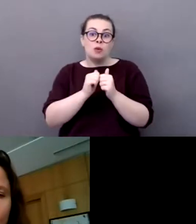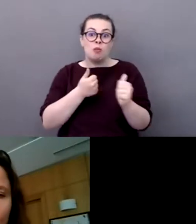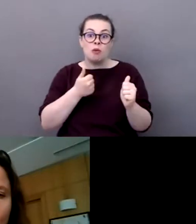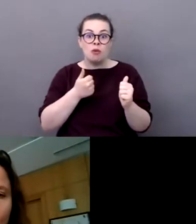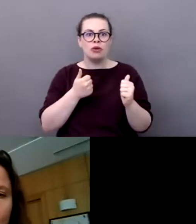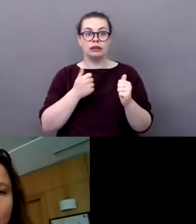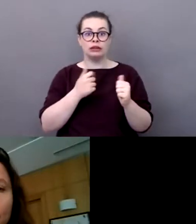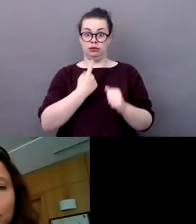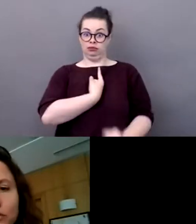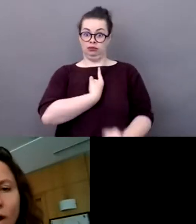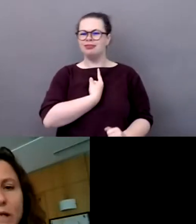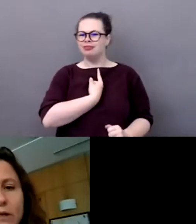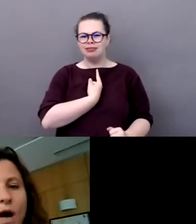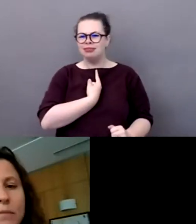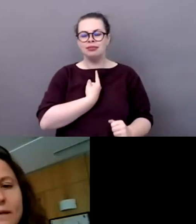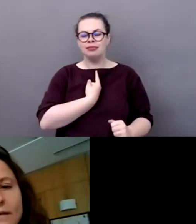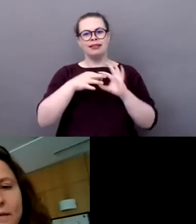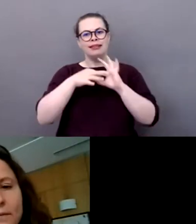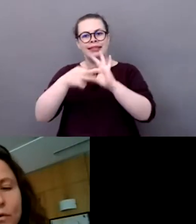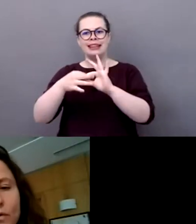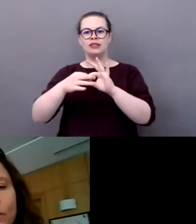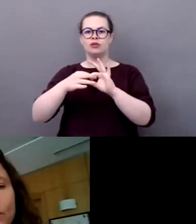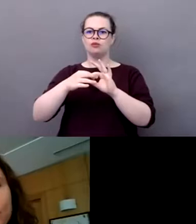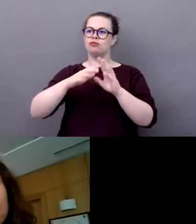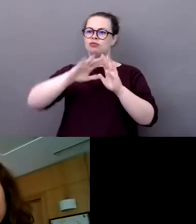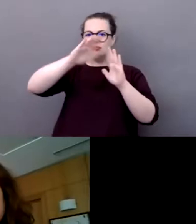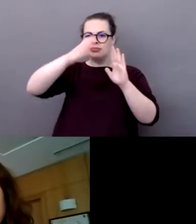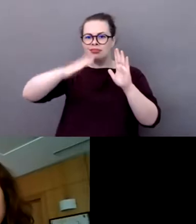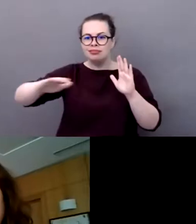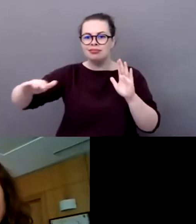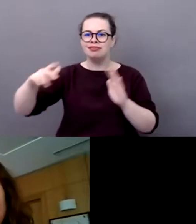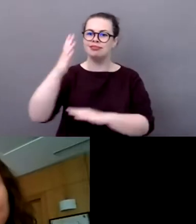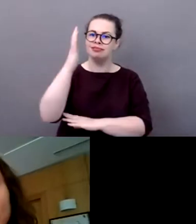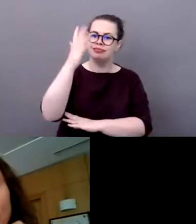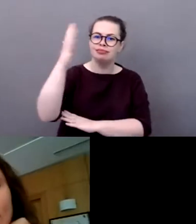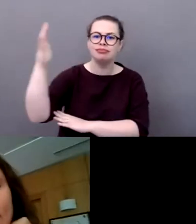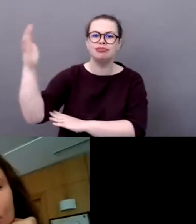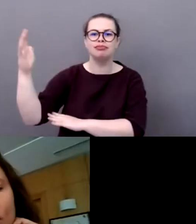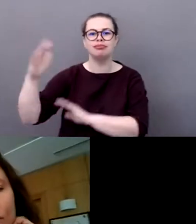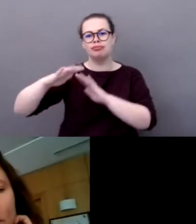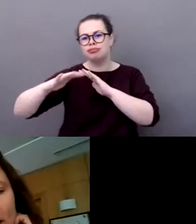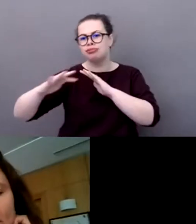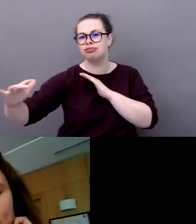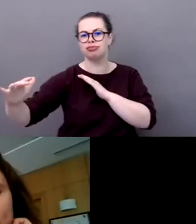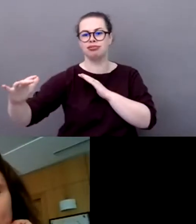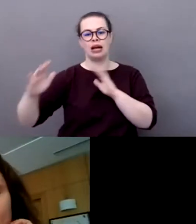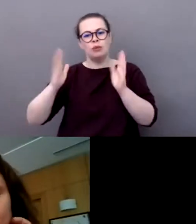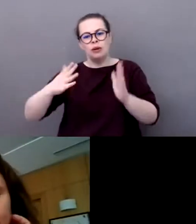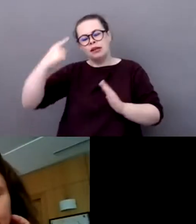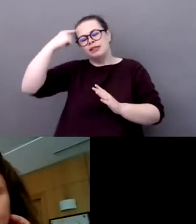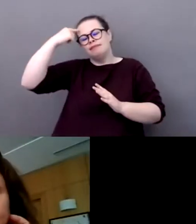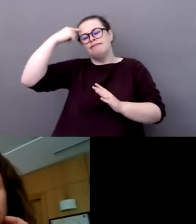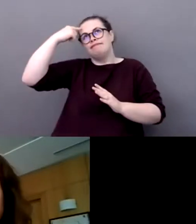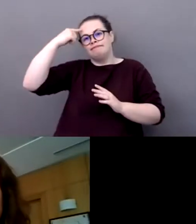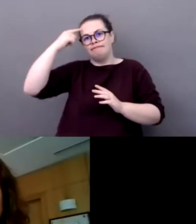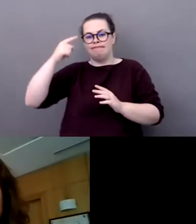notion de développement durable et de durabilité de l'environnement qui nous accueille quand on veut pratiquer du sport.